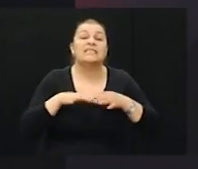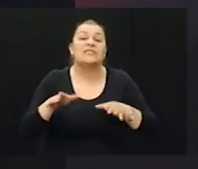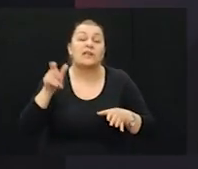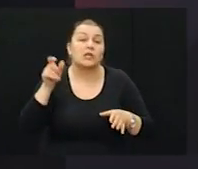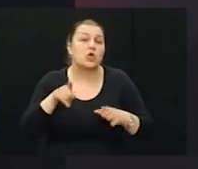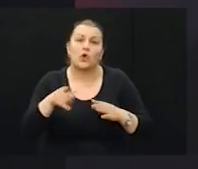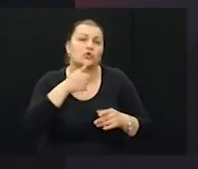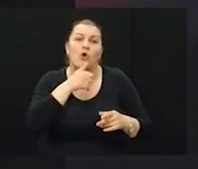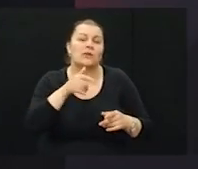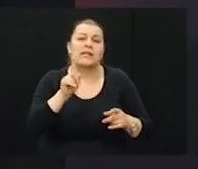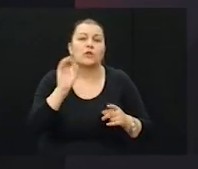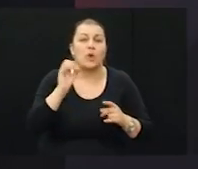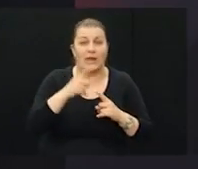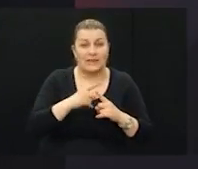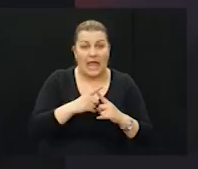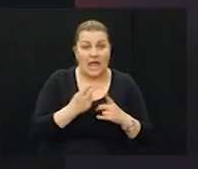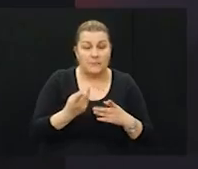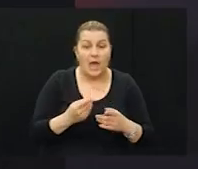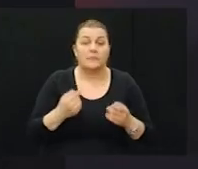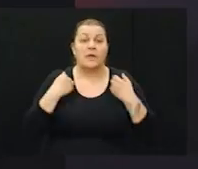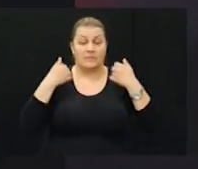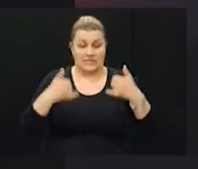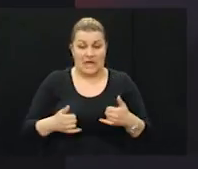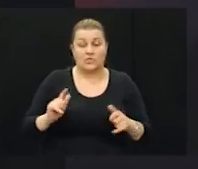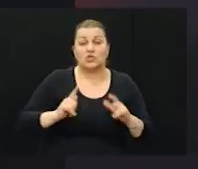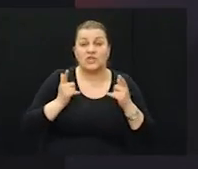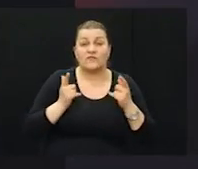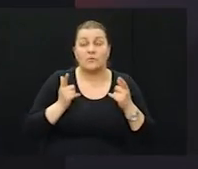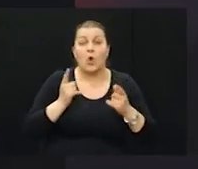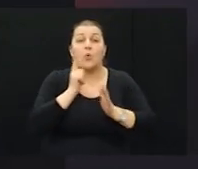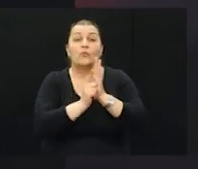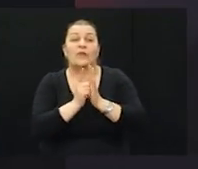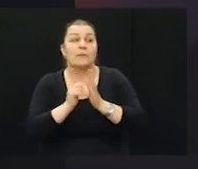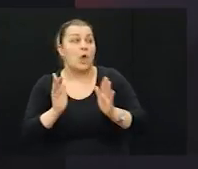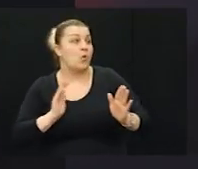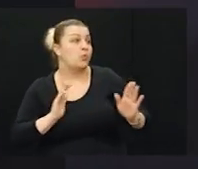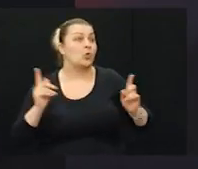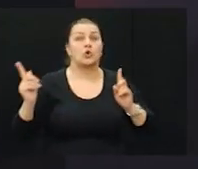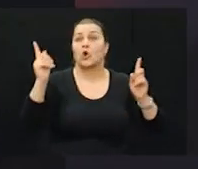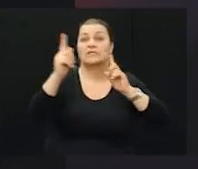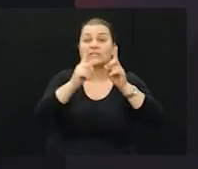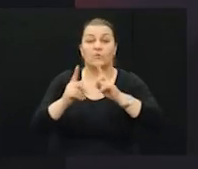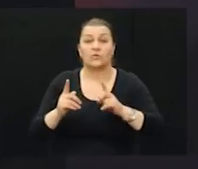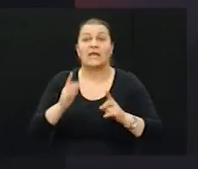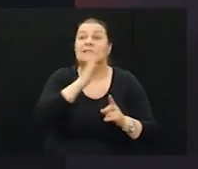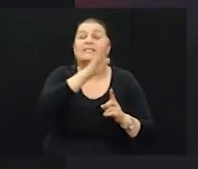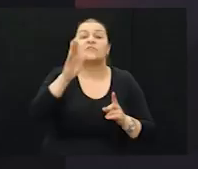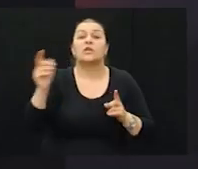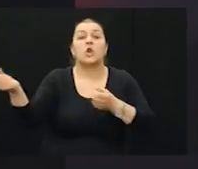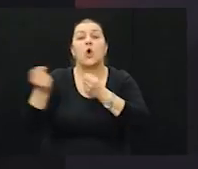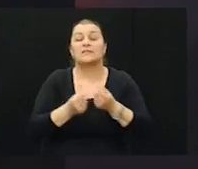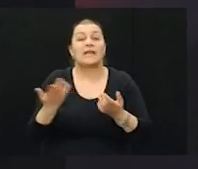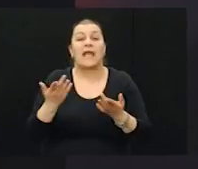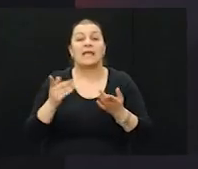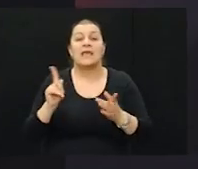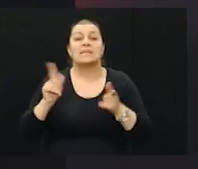dobra. Mi danas živimo u vremenu ugroza sa svih strana i vidimo da nema točke na svijetu koja ne nosi u sebi